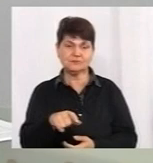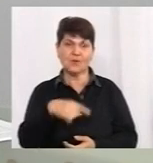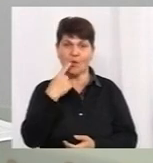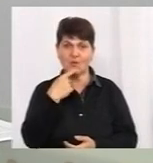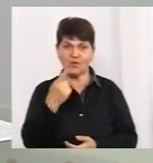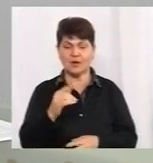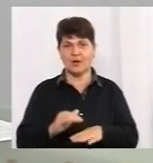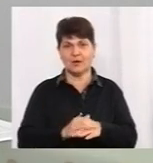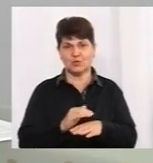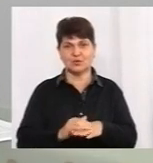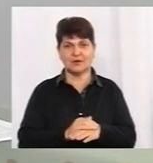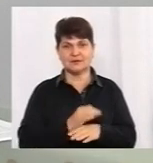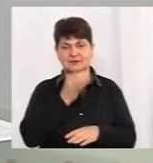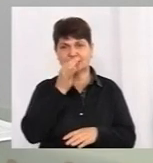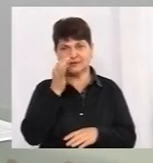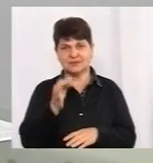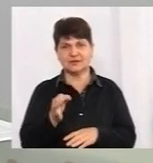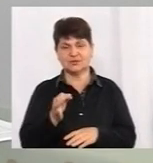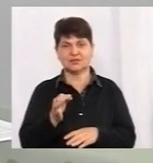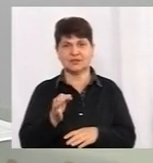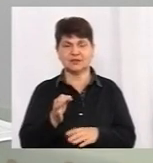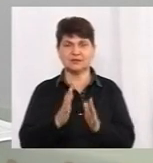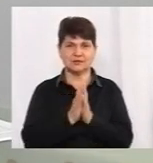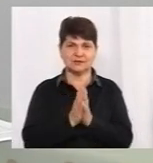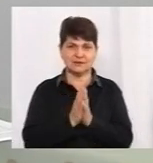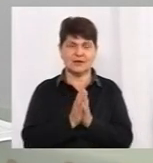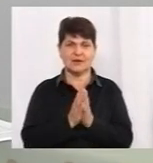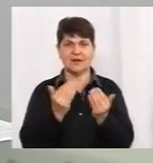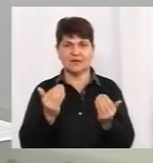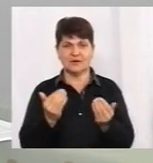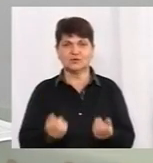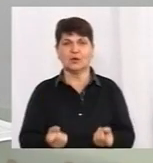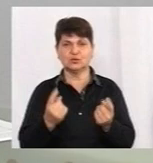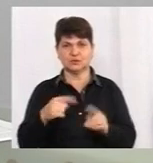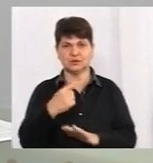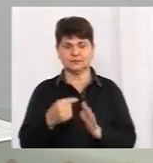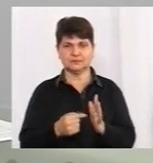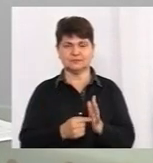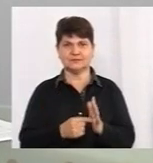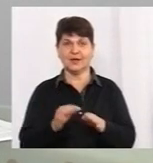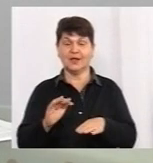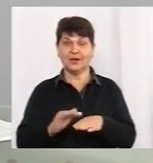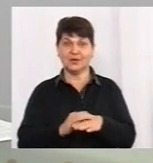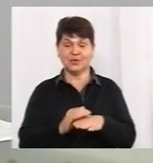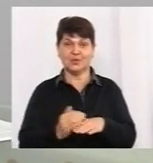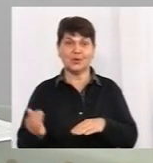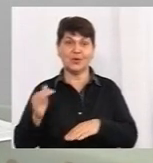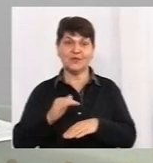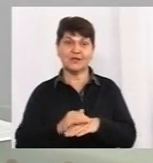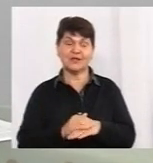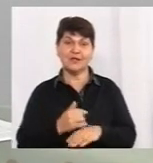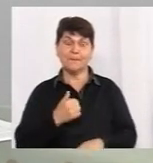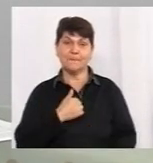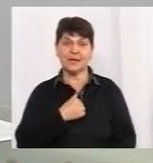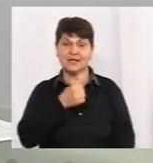представтеся, як вас звати, звідки ви, і озвучте своє запитання. Доброго вечора. Доброго вечора. Ми вас слухаємо, як вас звати?